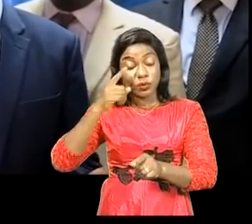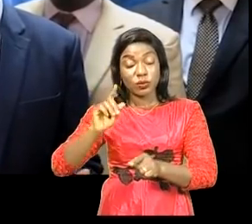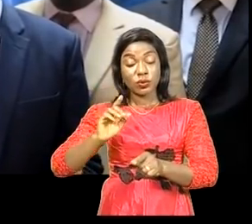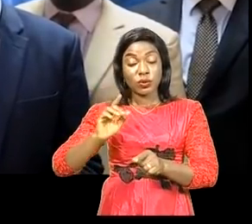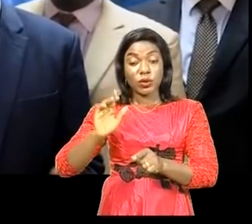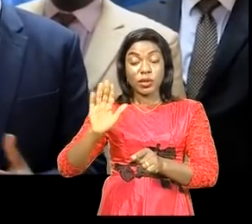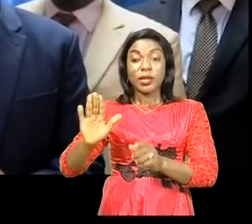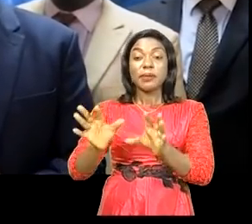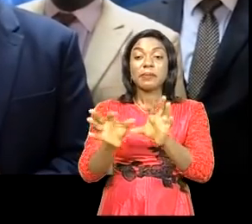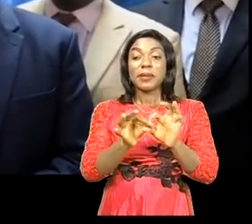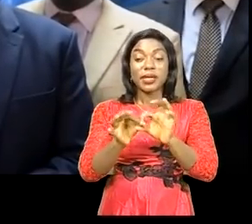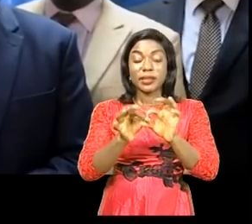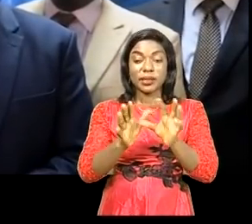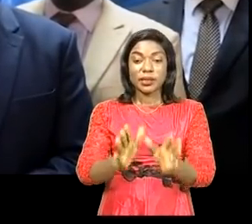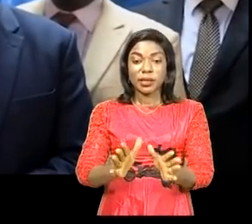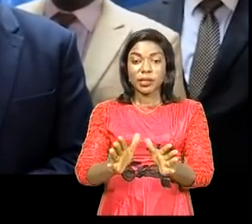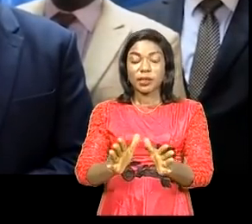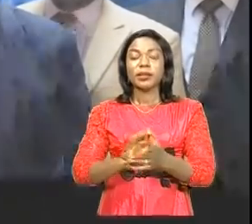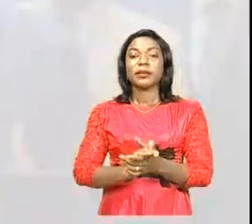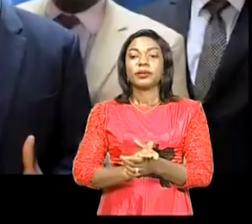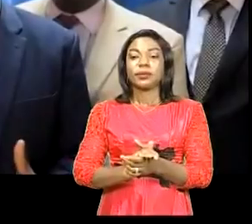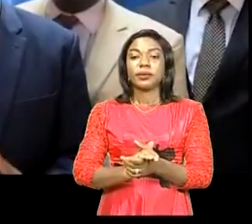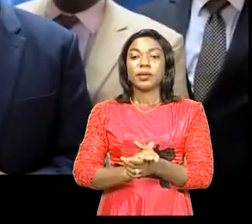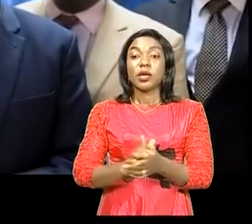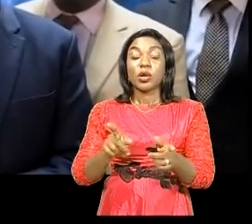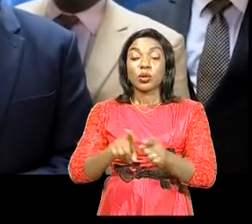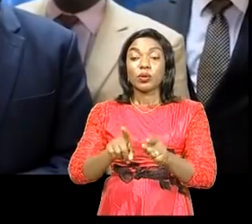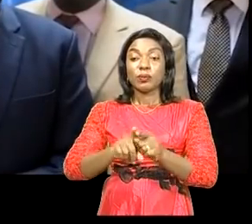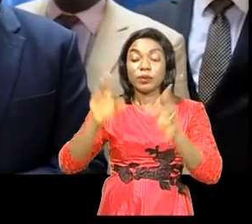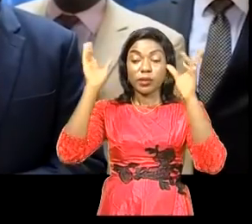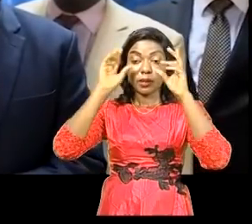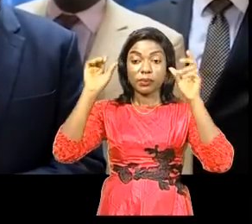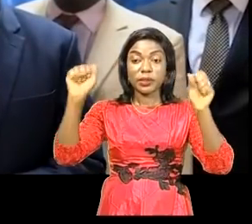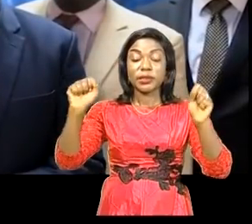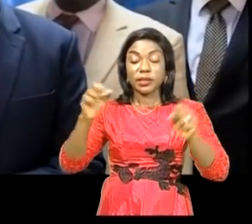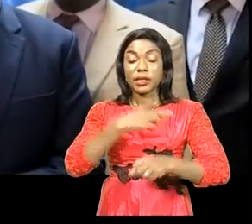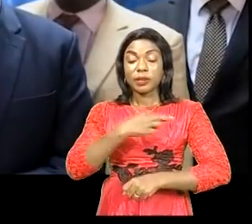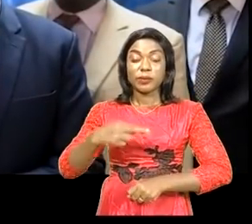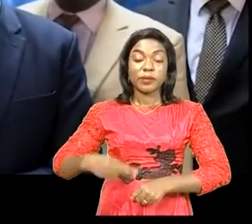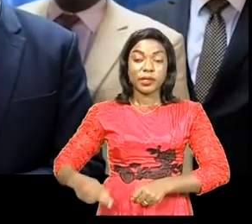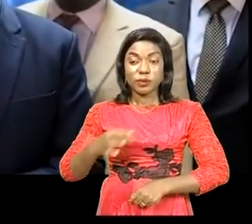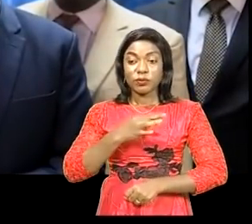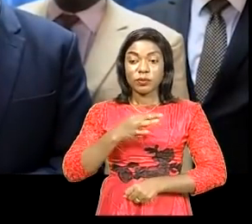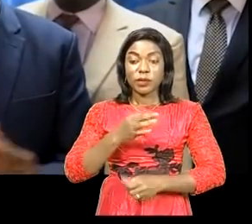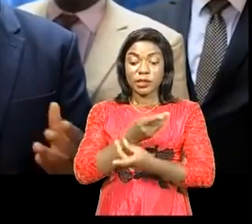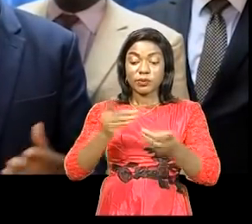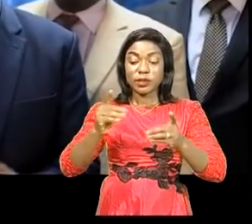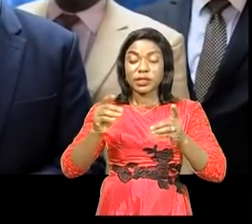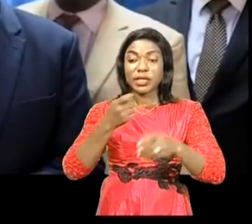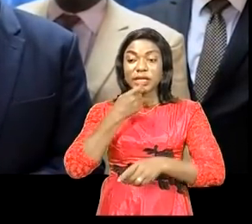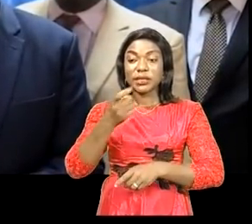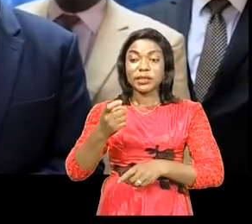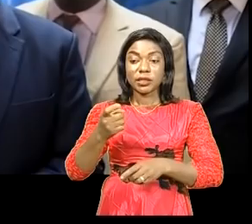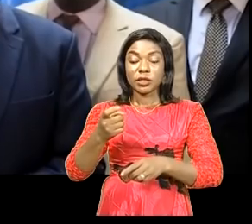multilatéraux que bilatéraux. Comme le président de la République démocratique du Congo l'a dit lors de sa